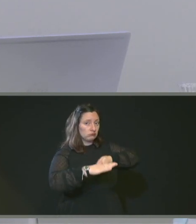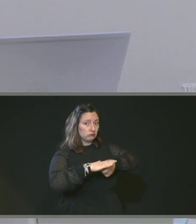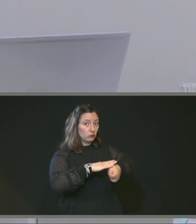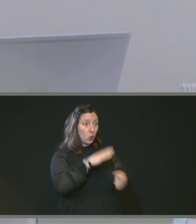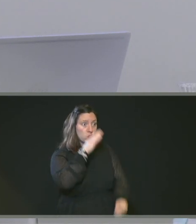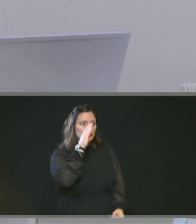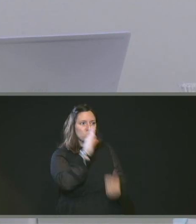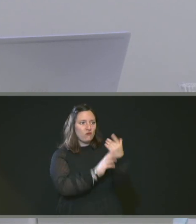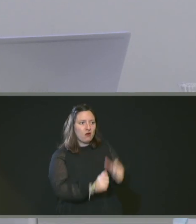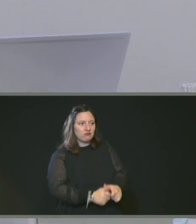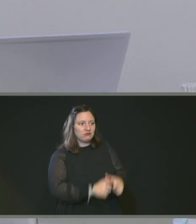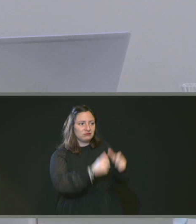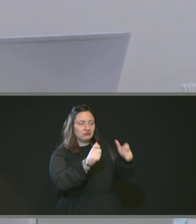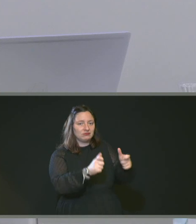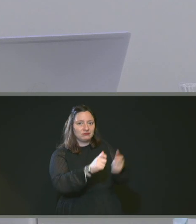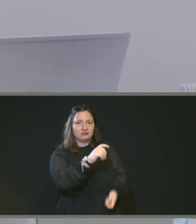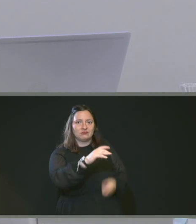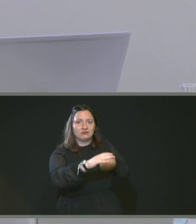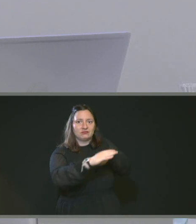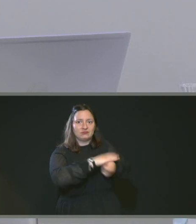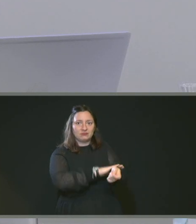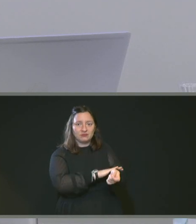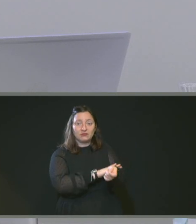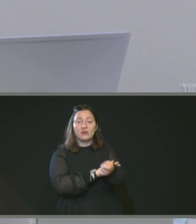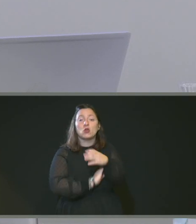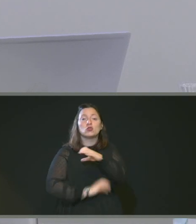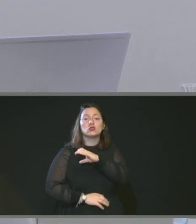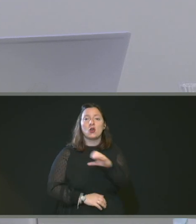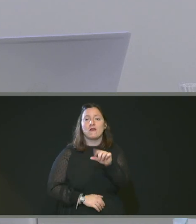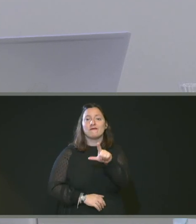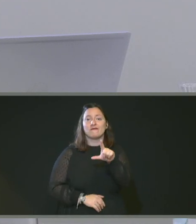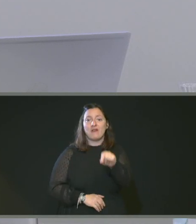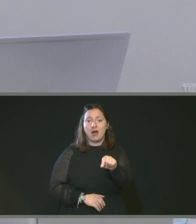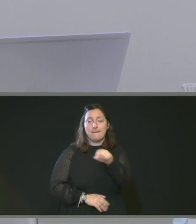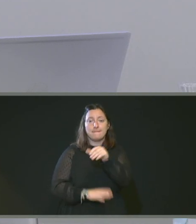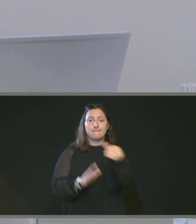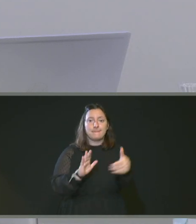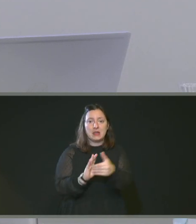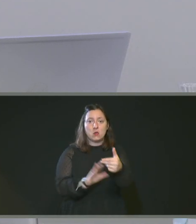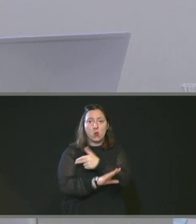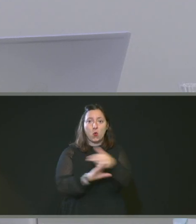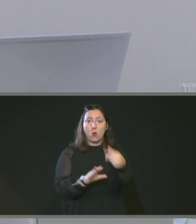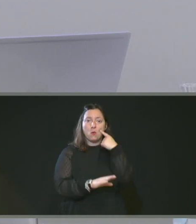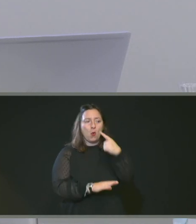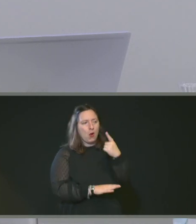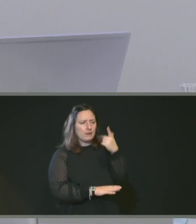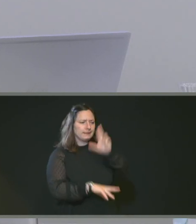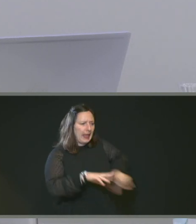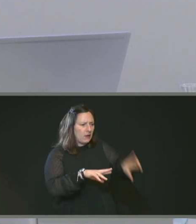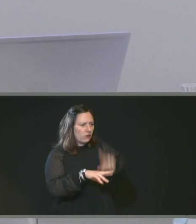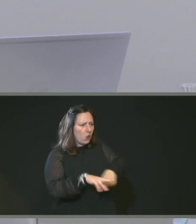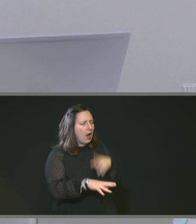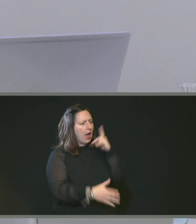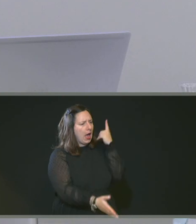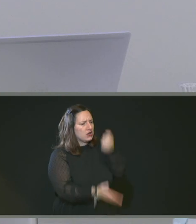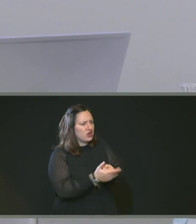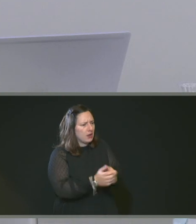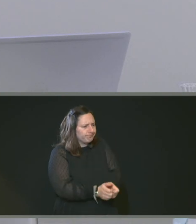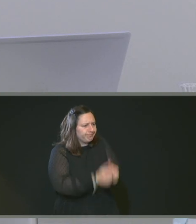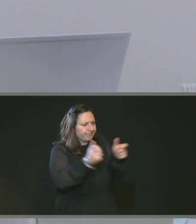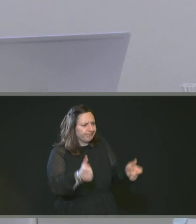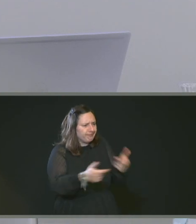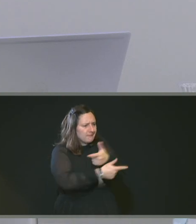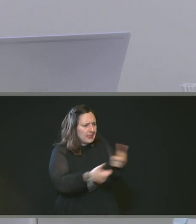nouveaux locaux une subvention en investissement de 120 000 euros pour la réalisation de travaux et l'achat d'équipements dans le cadre de son implantation dans les locaux